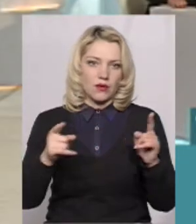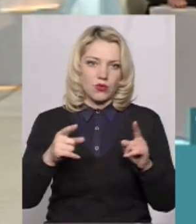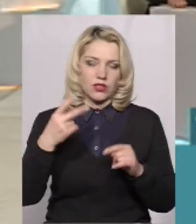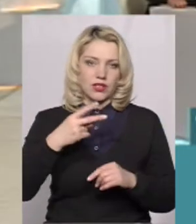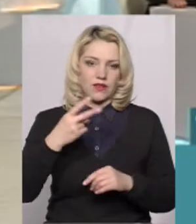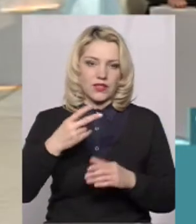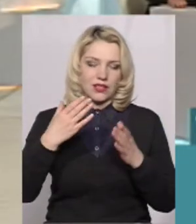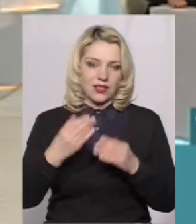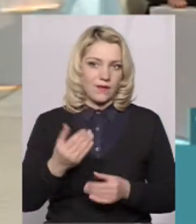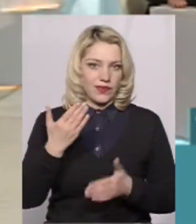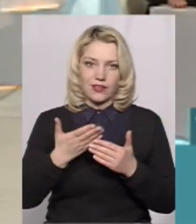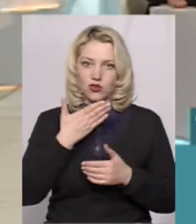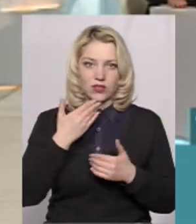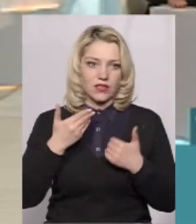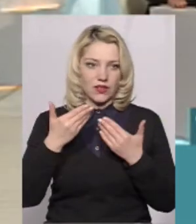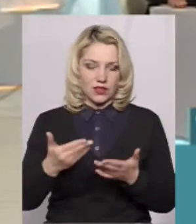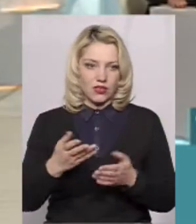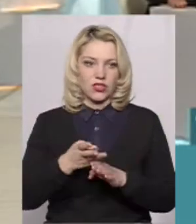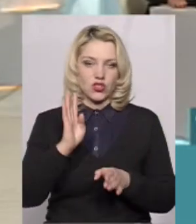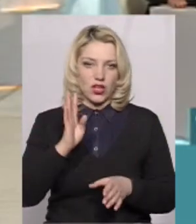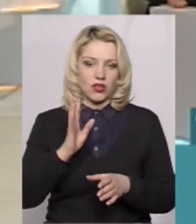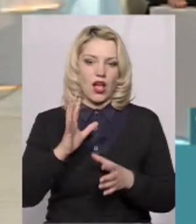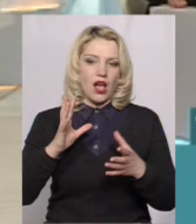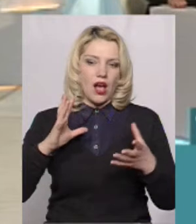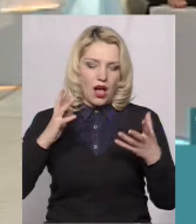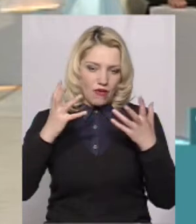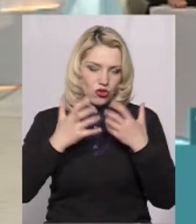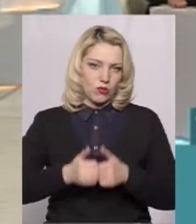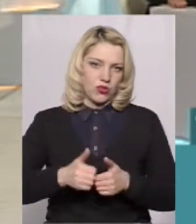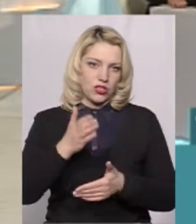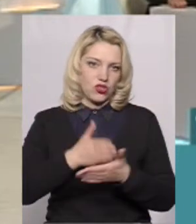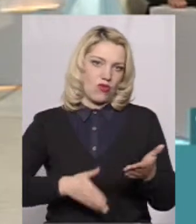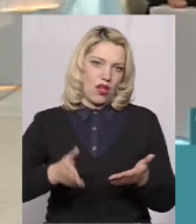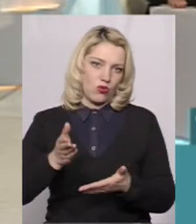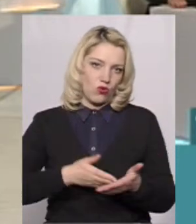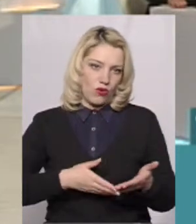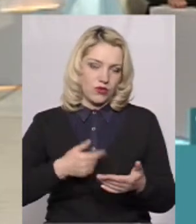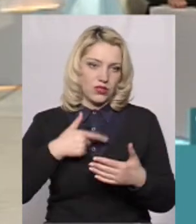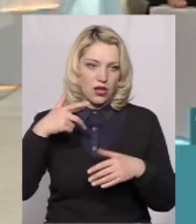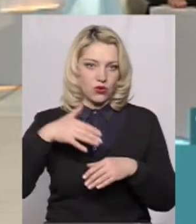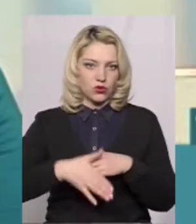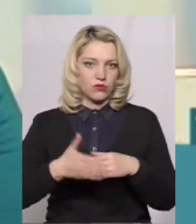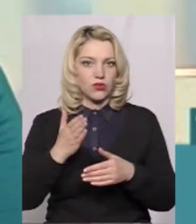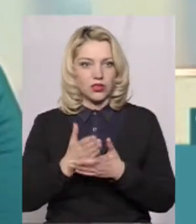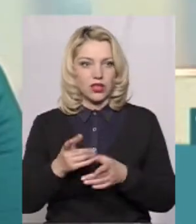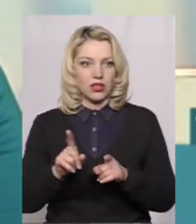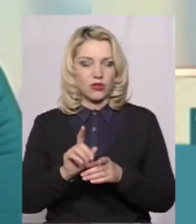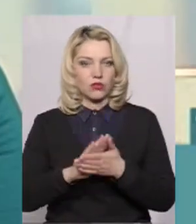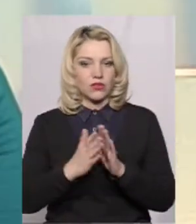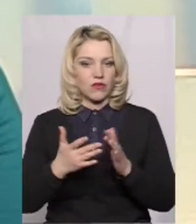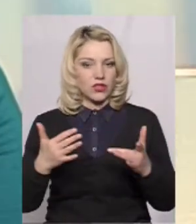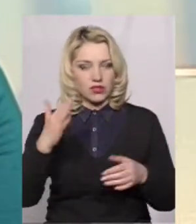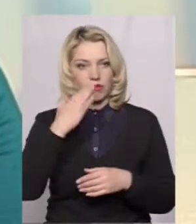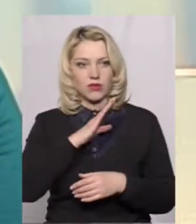днів. Якщо вони не звертаються, черга автоматично їх анульовує. Я розумію, що є обставини